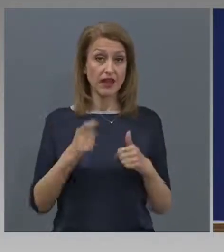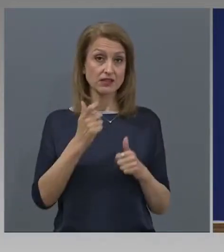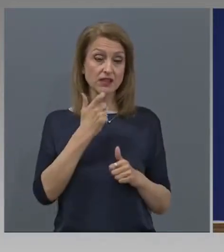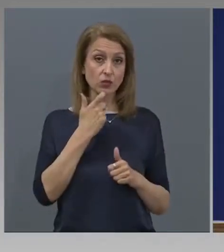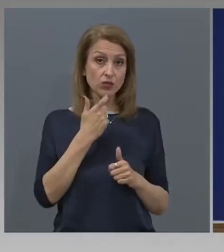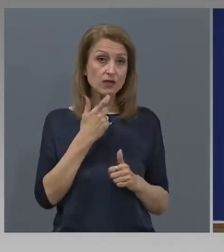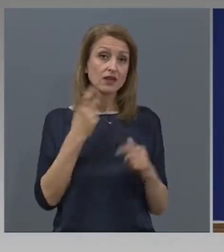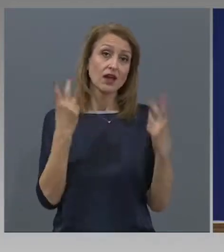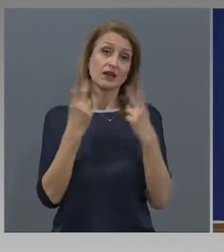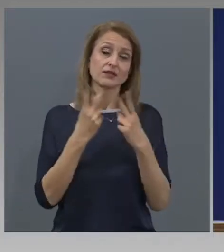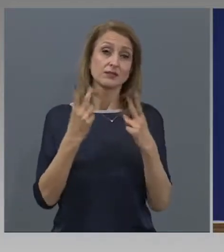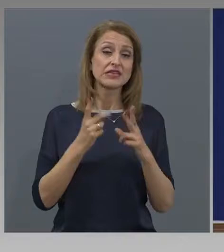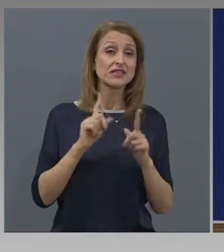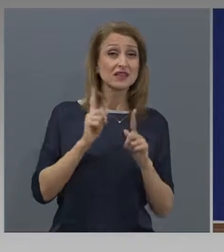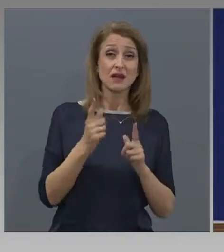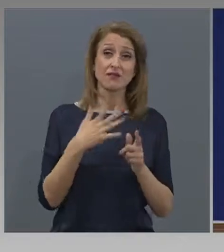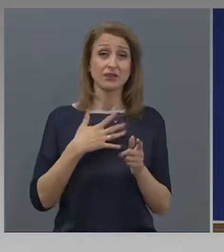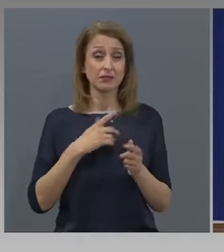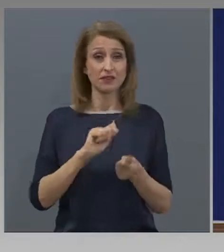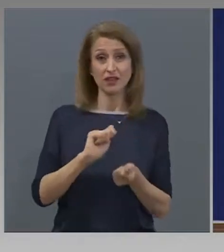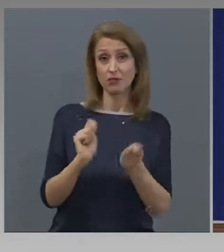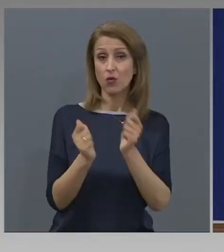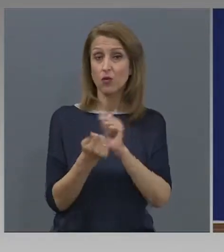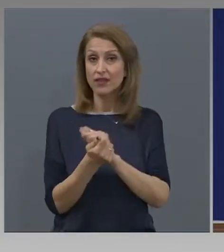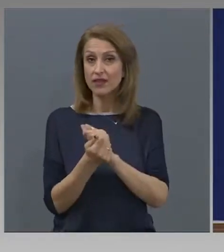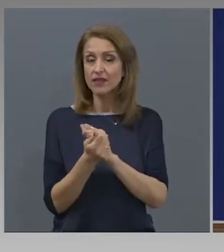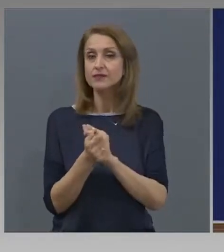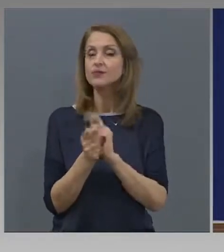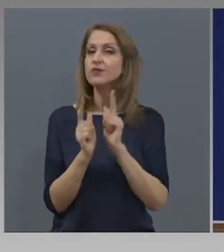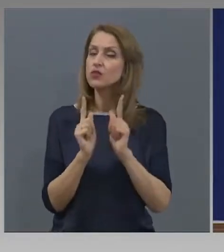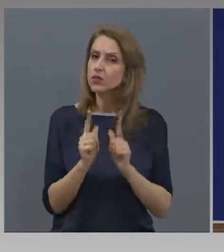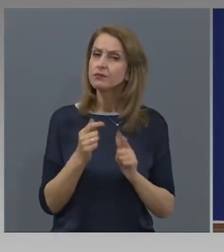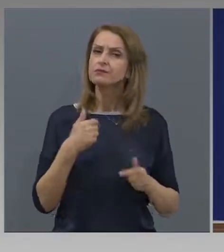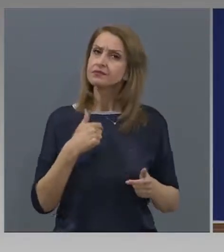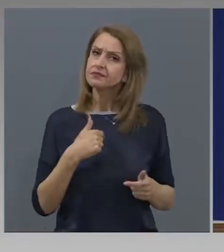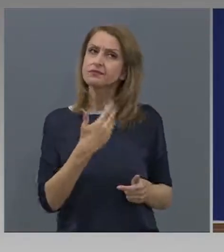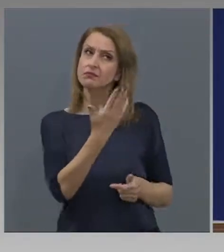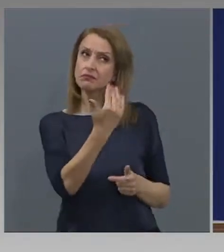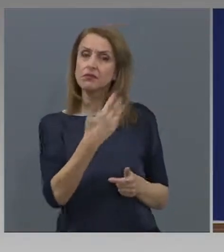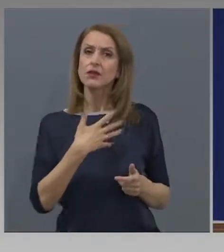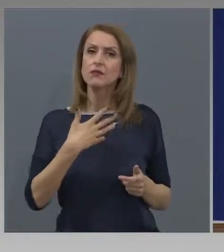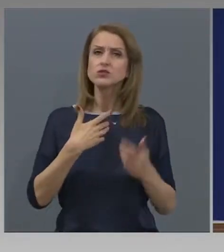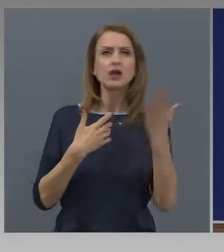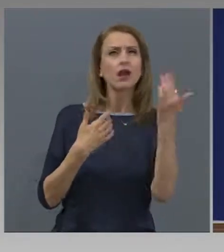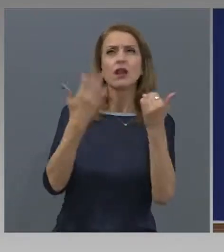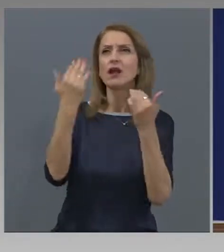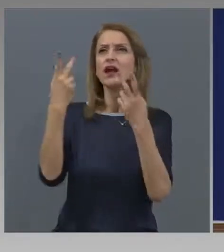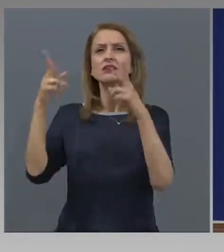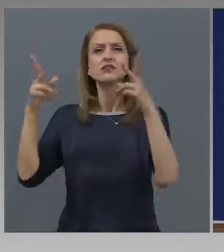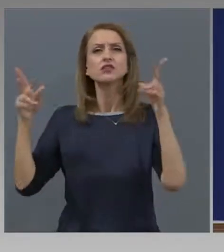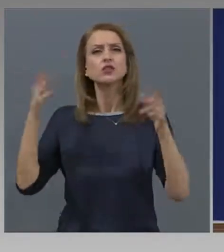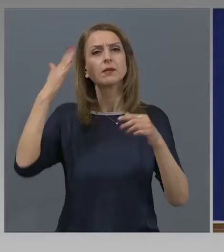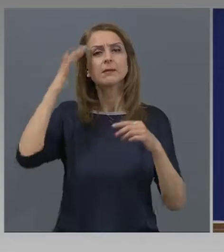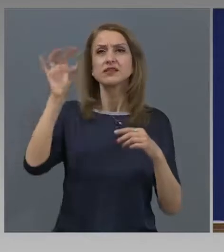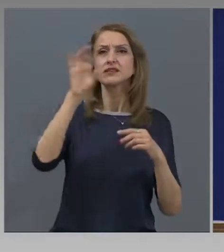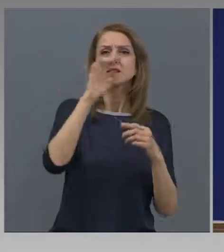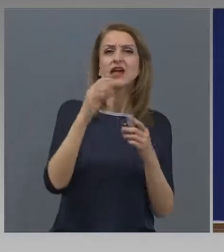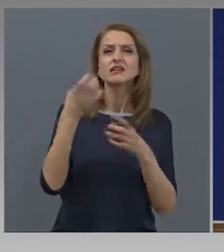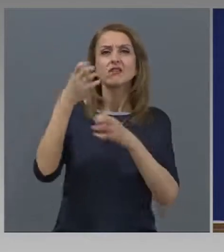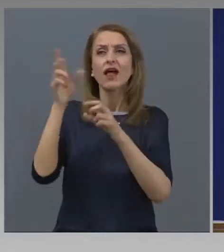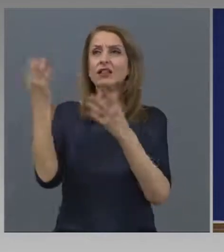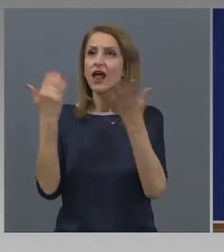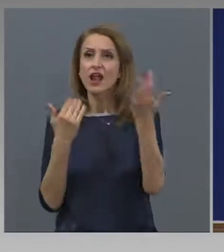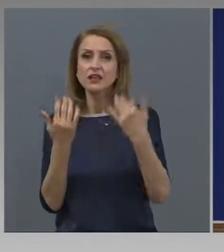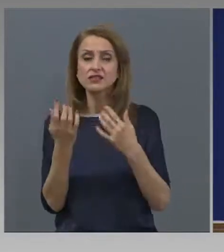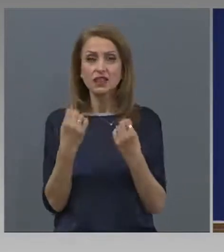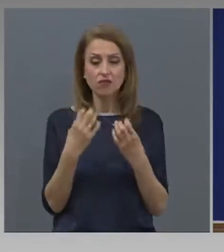това да бъдат променени, но поискали сме анализ от различните секторни министерства. Надявам се, в